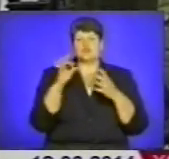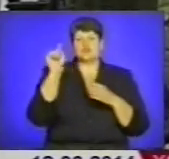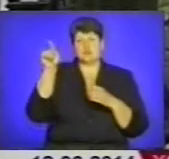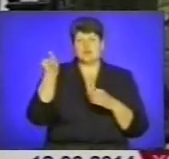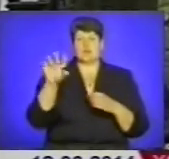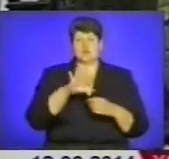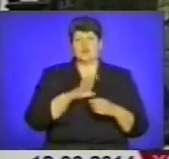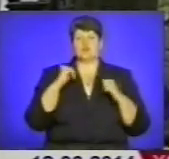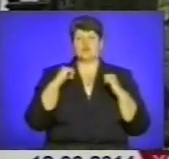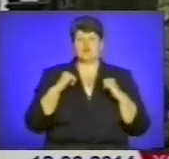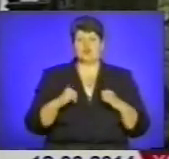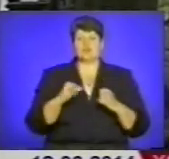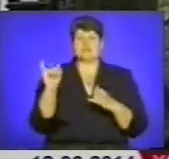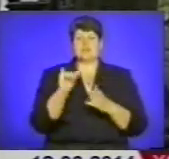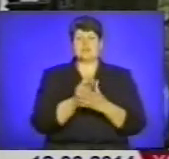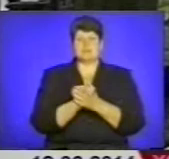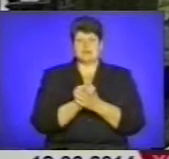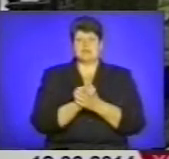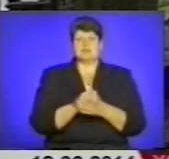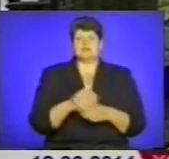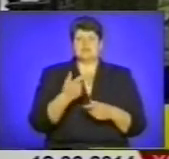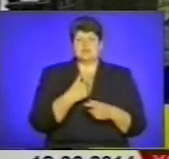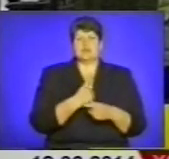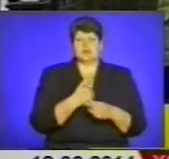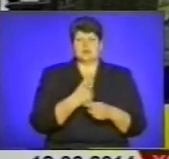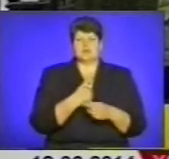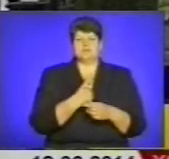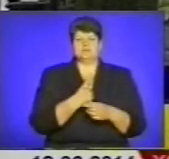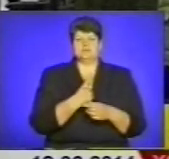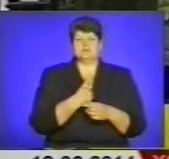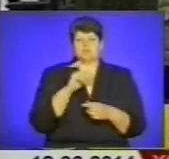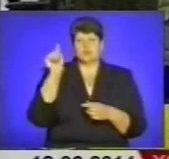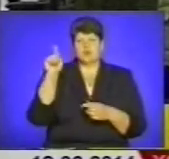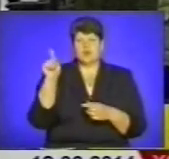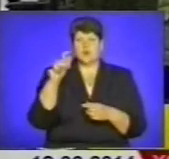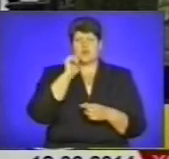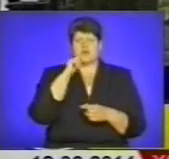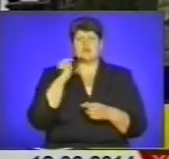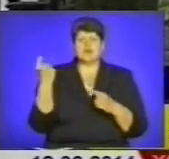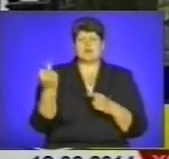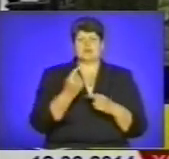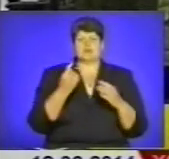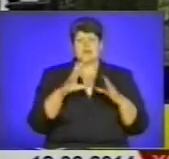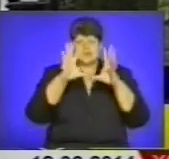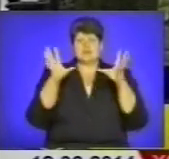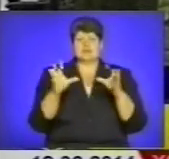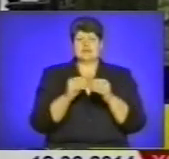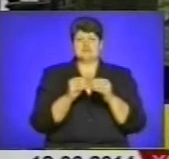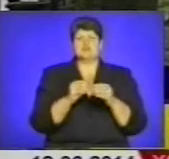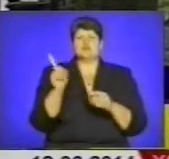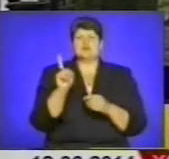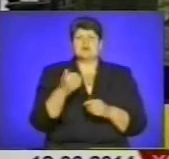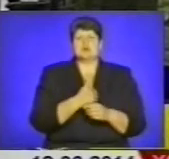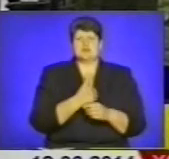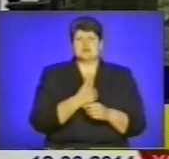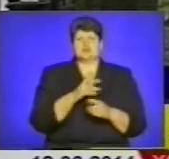був спокій і мир. Не то, щоб хотіла б зовсім на Батьківщину туди. Україна, вона одна. Единственное, що більше всього я хочу,